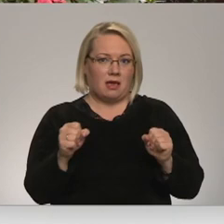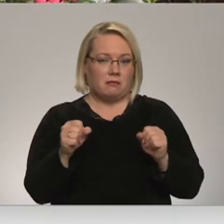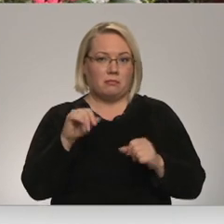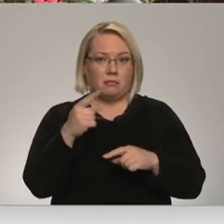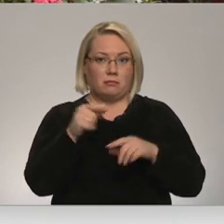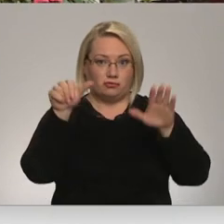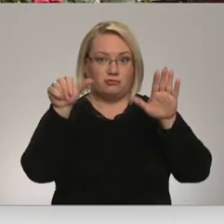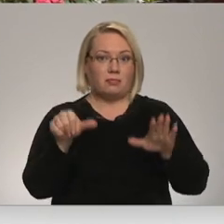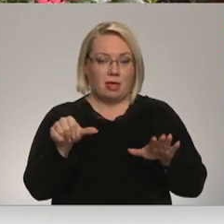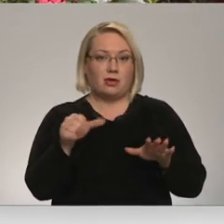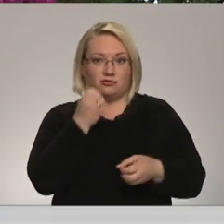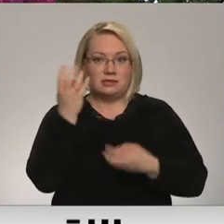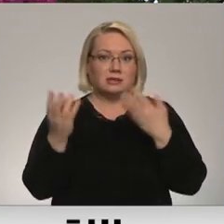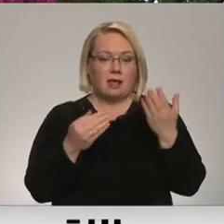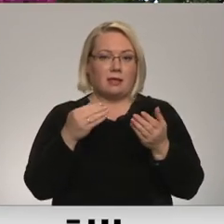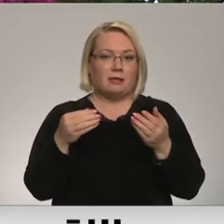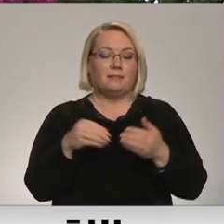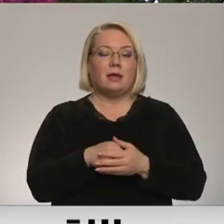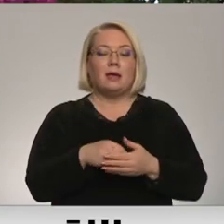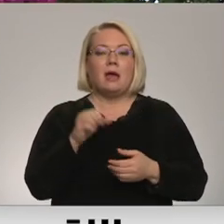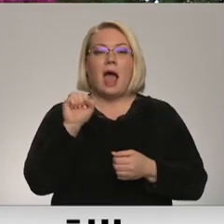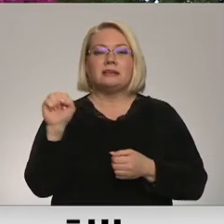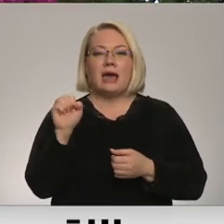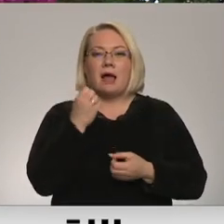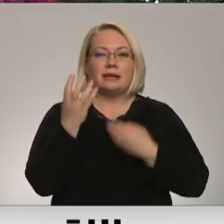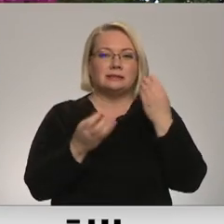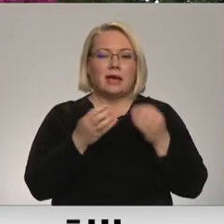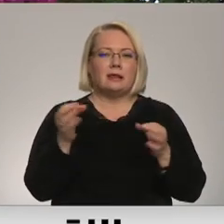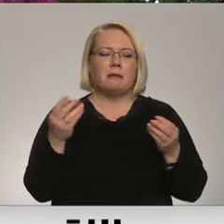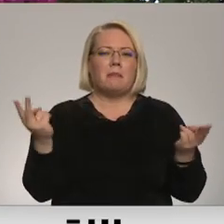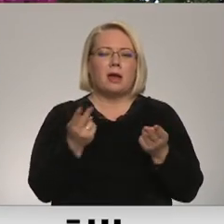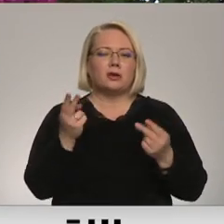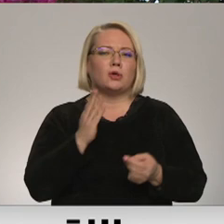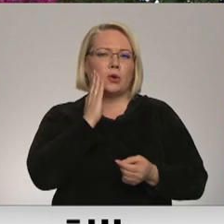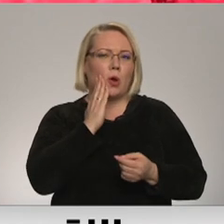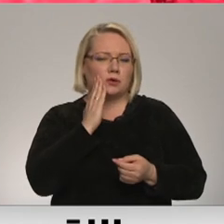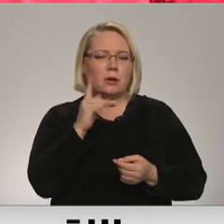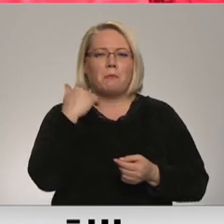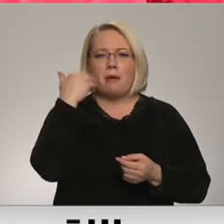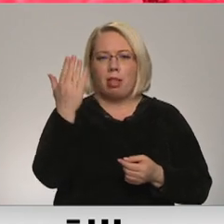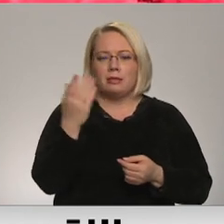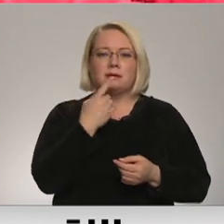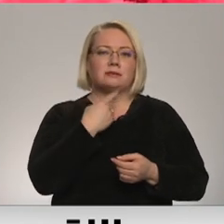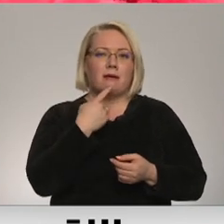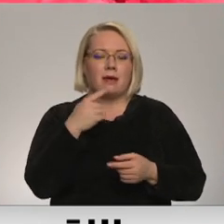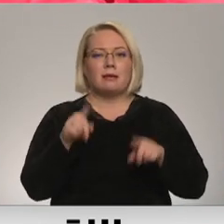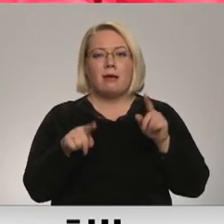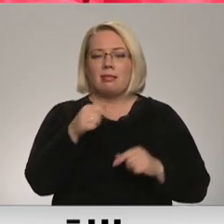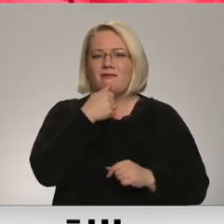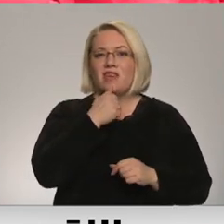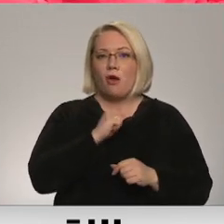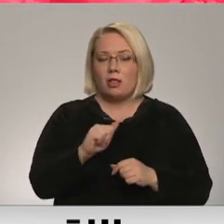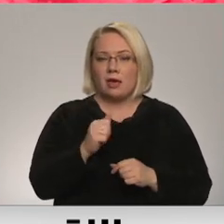Jā, pusgadu ir šie ziedi. Atcālīs ziedi visbiežāk ir rauzā krāsā, bet ir arī balti un sarkani, ļoti reti violeti.